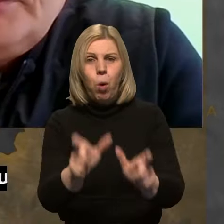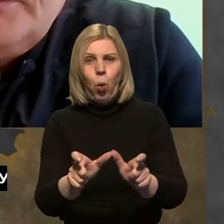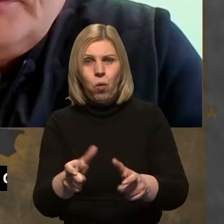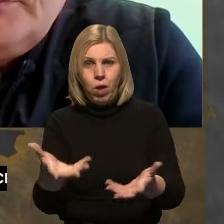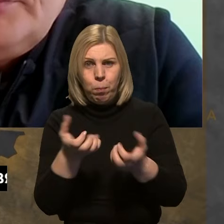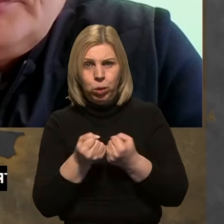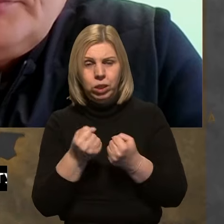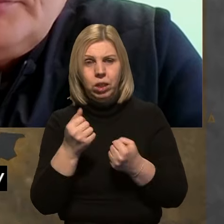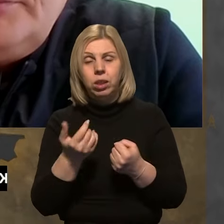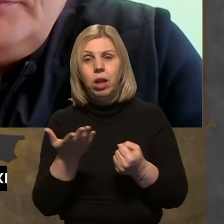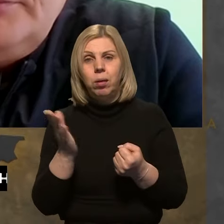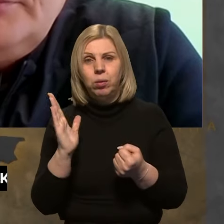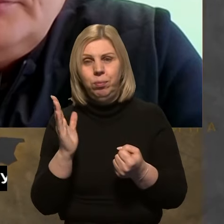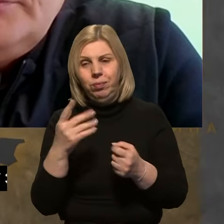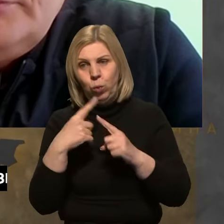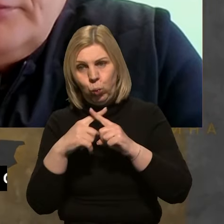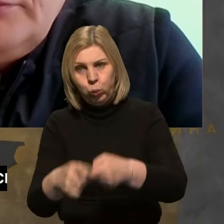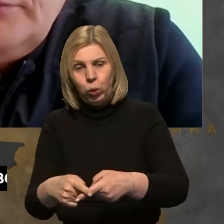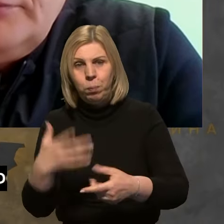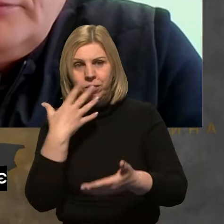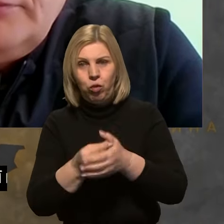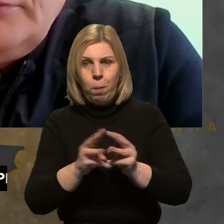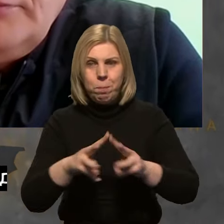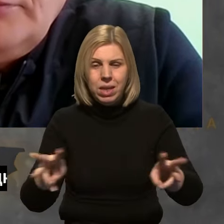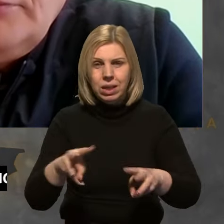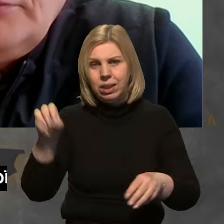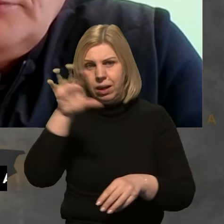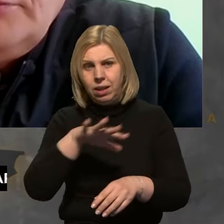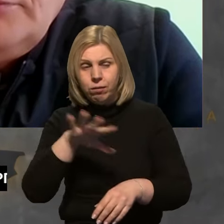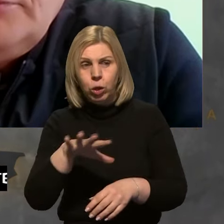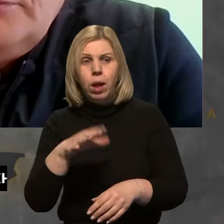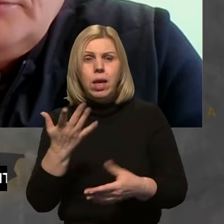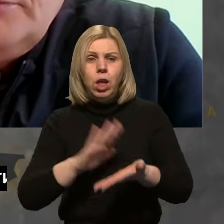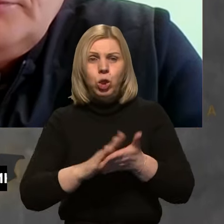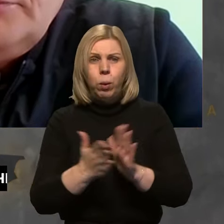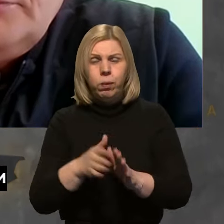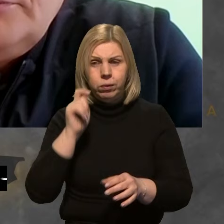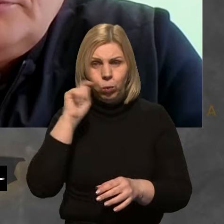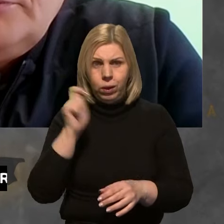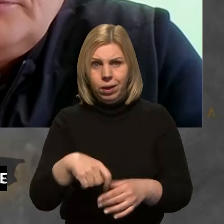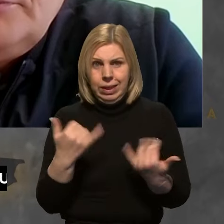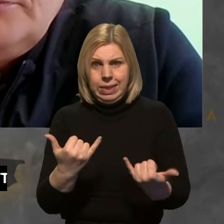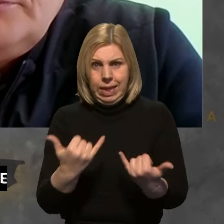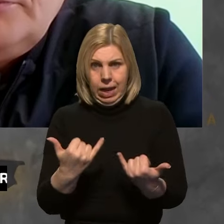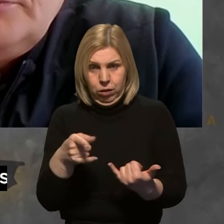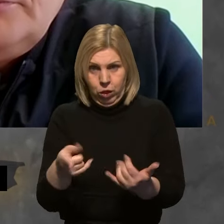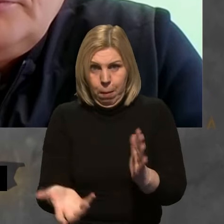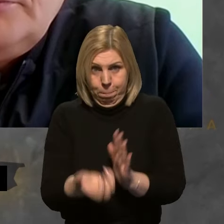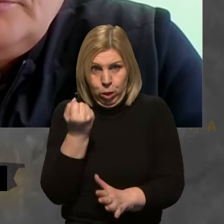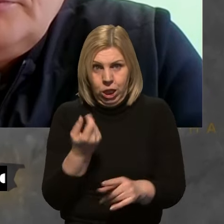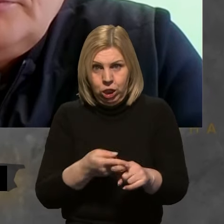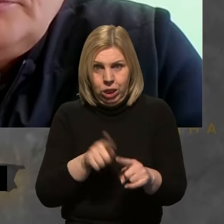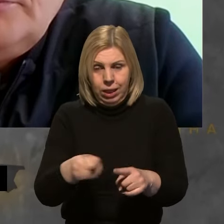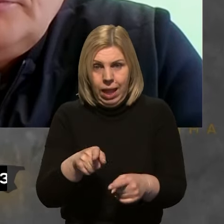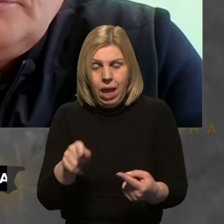отримували потім певні преференції від свого уряду та від Євросоюзу і домовленості з Україною, чи зараз вони підтримують оці